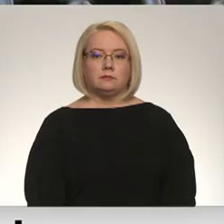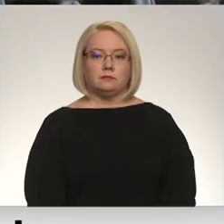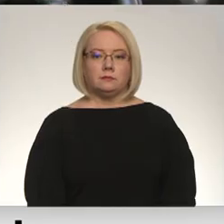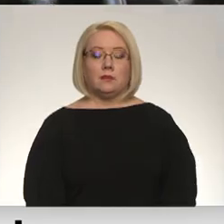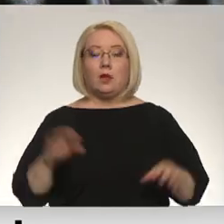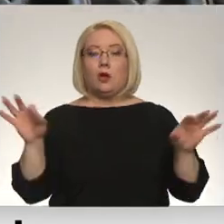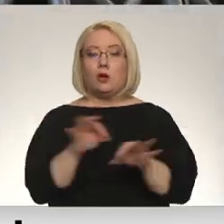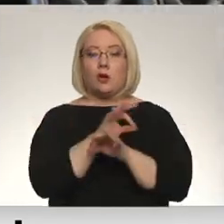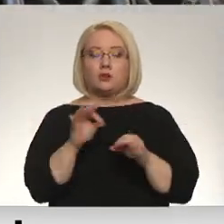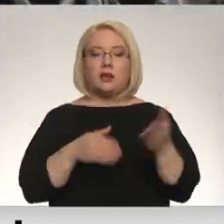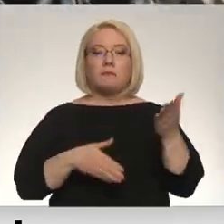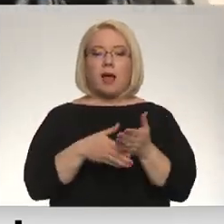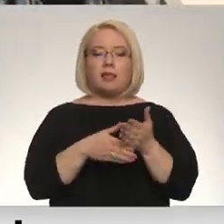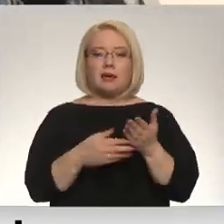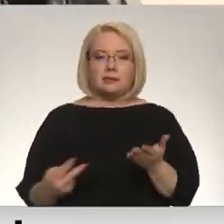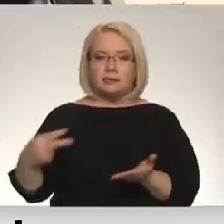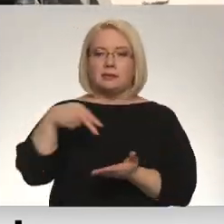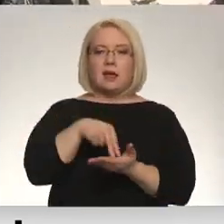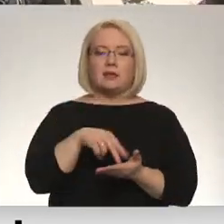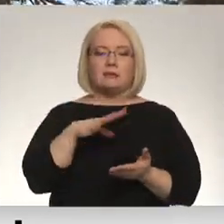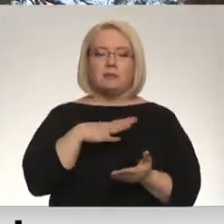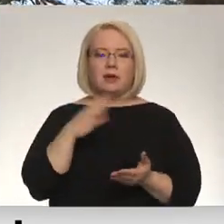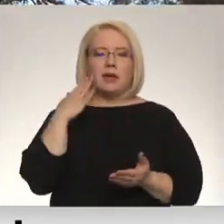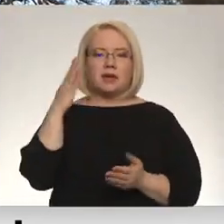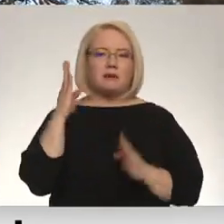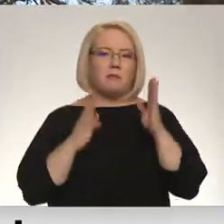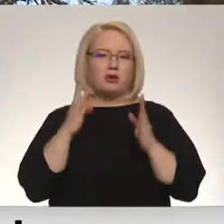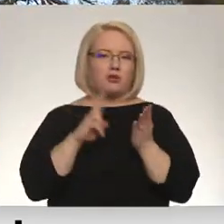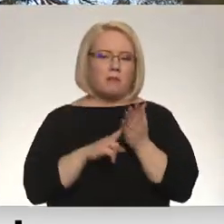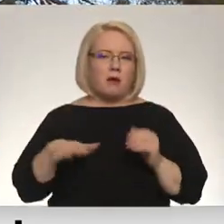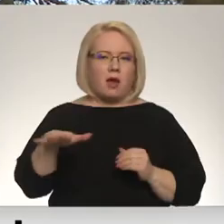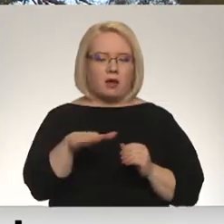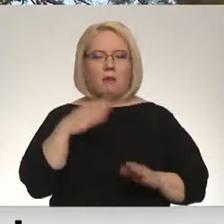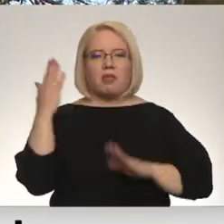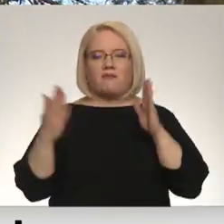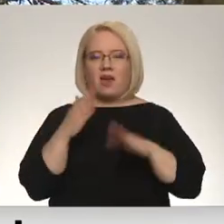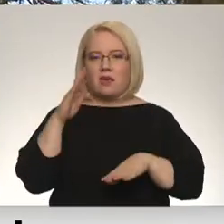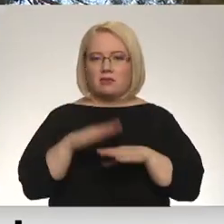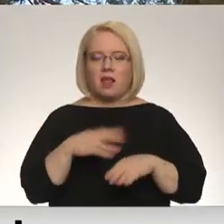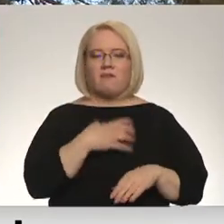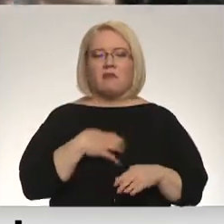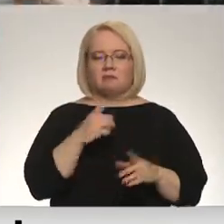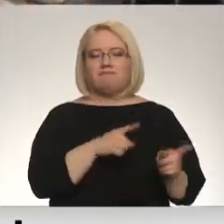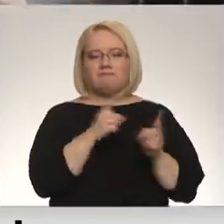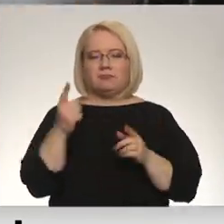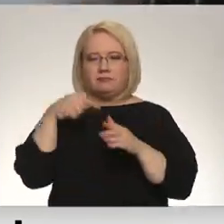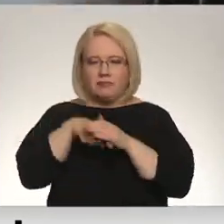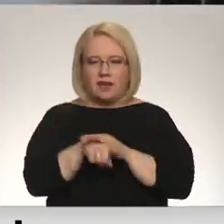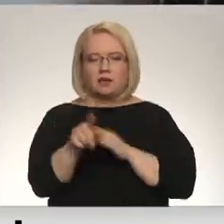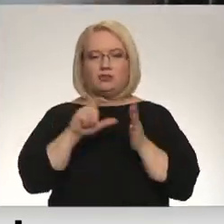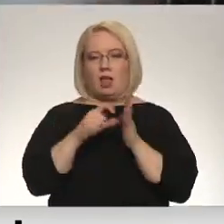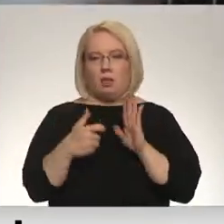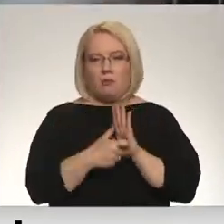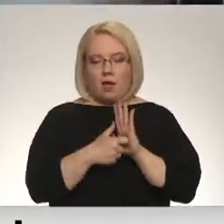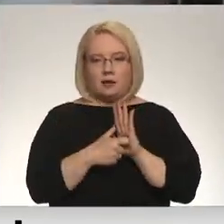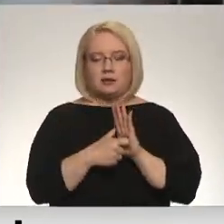Koncerts palīdzi celties bija iecerēts Mežaparka lielajā aizstrādē, taču lielā veidēļ nācās to pārcelt uz veikstrādes iekštelpām.